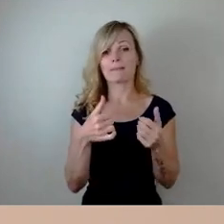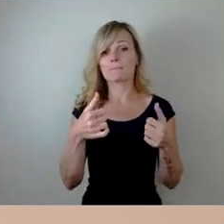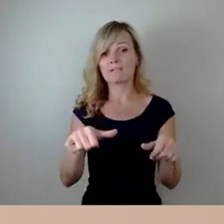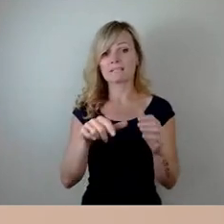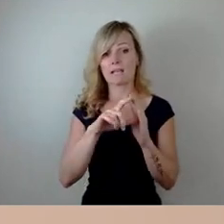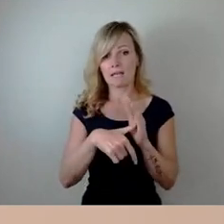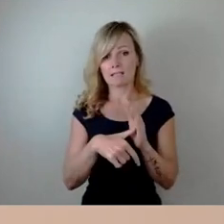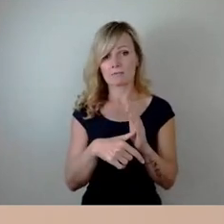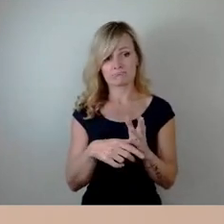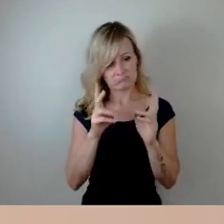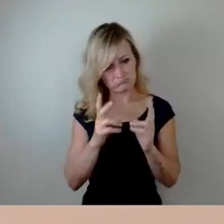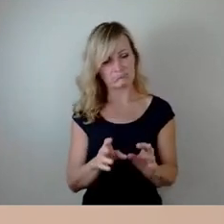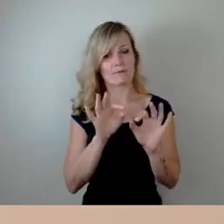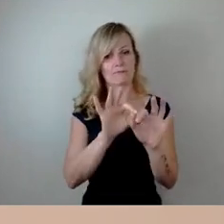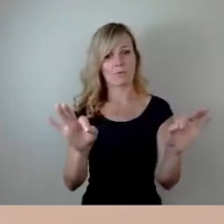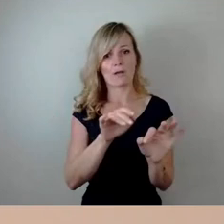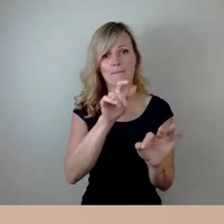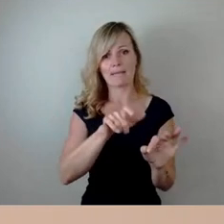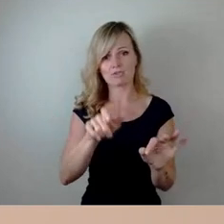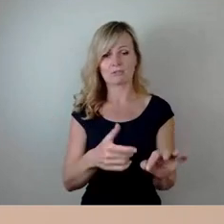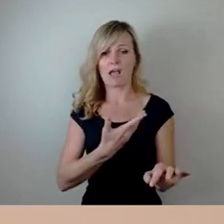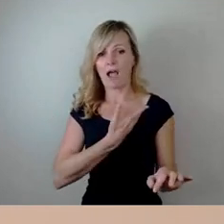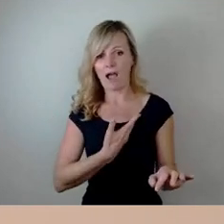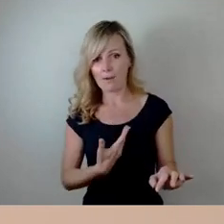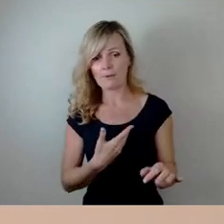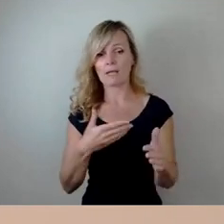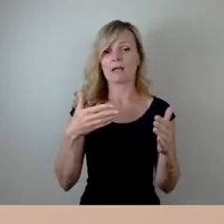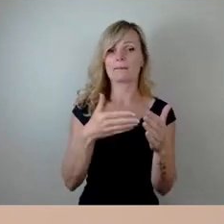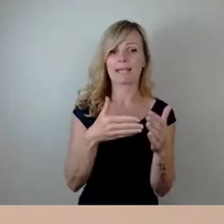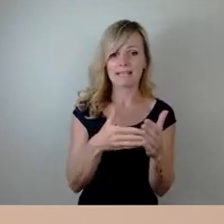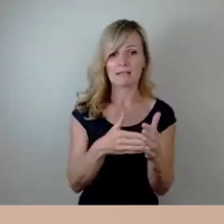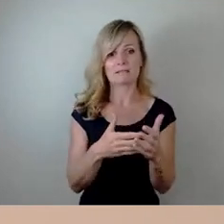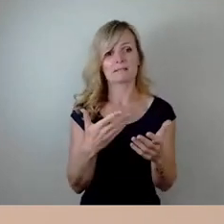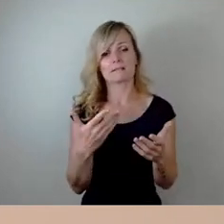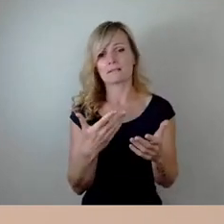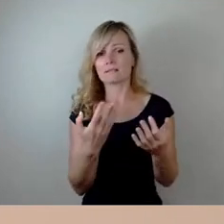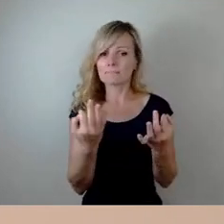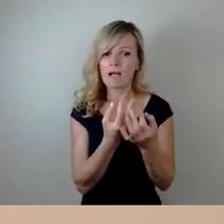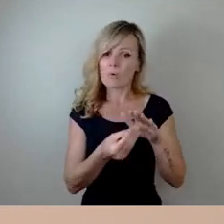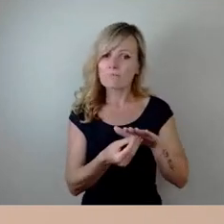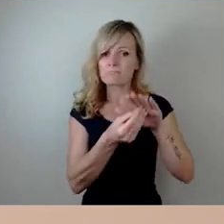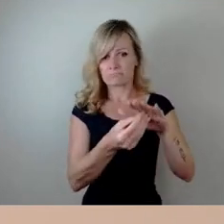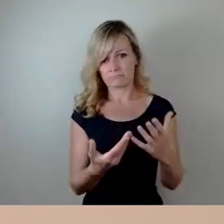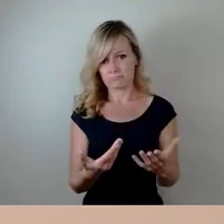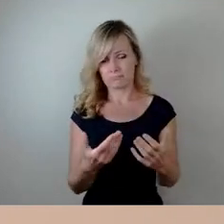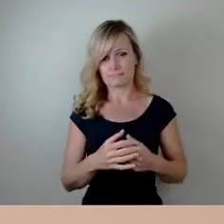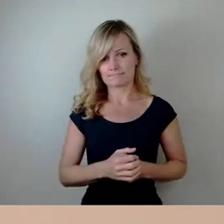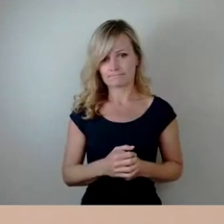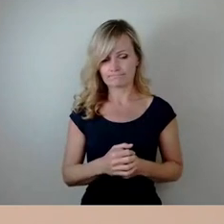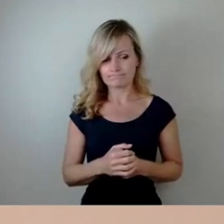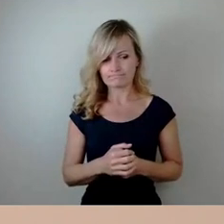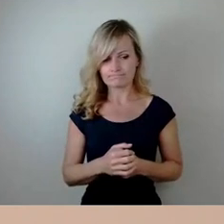die behindert sind, die quasi nicht auf der Sonnenseite des Lebens stehen. Als wir die Vorlage